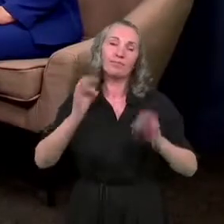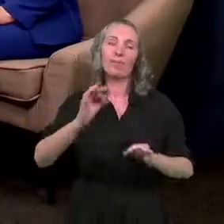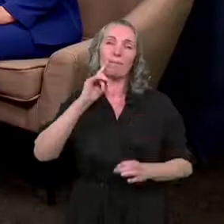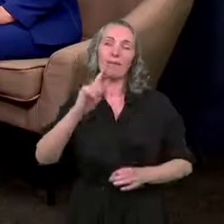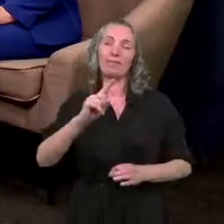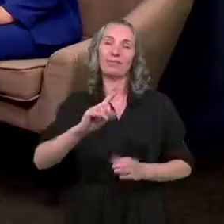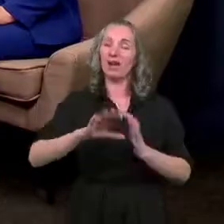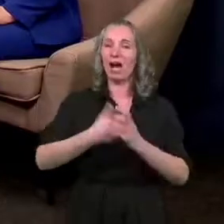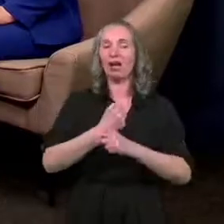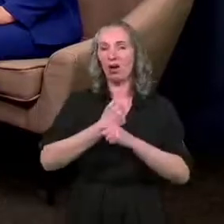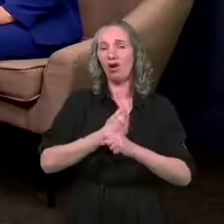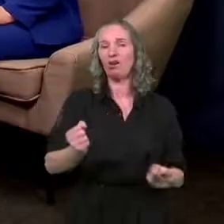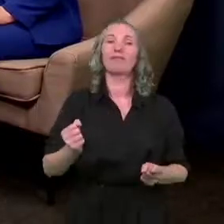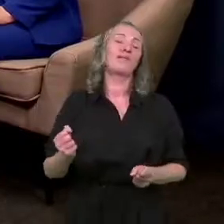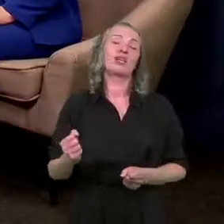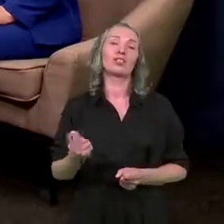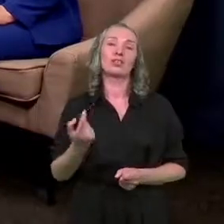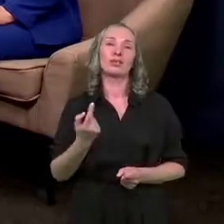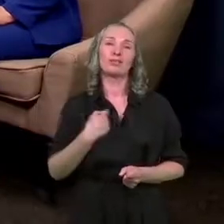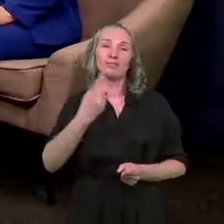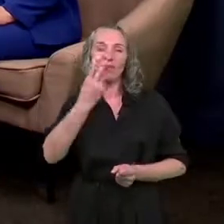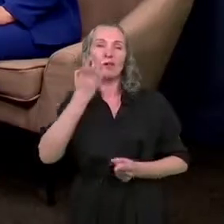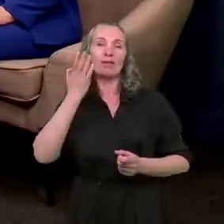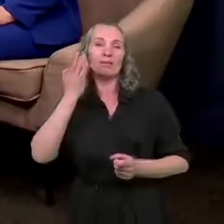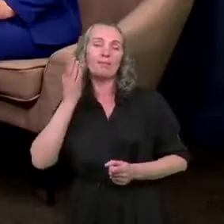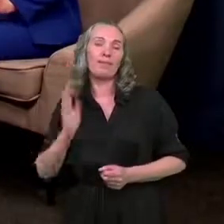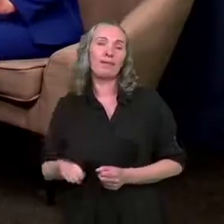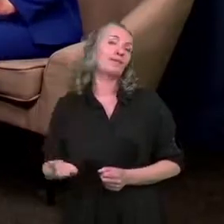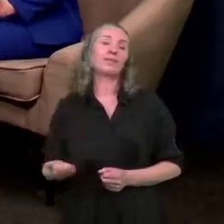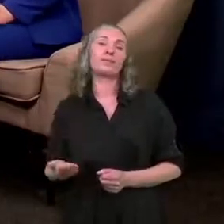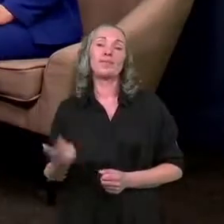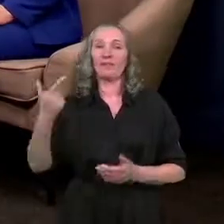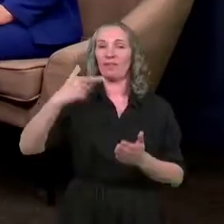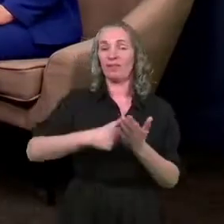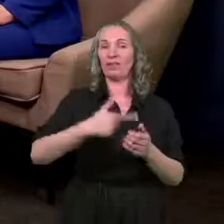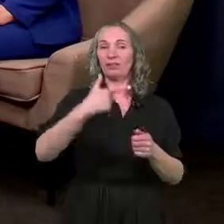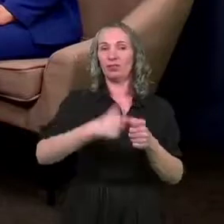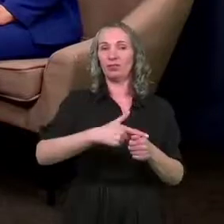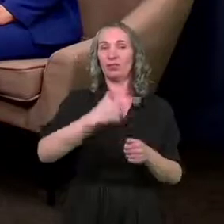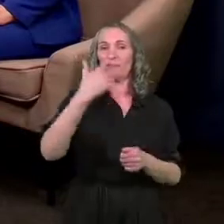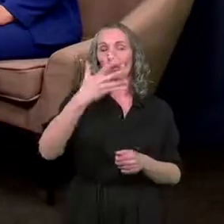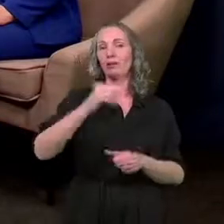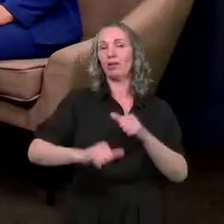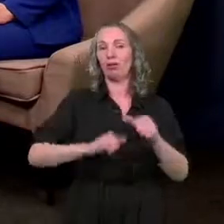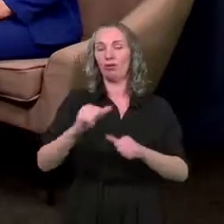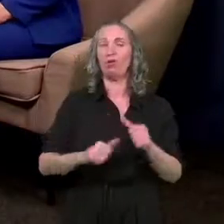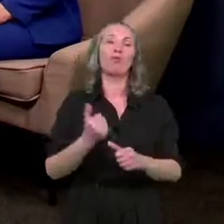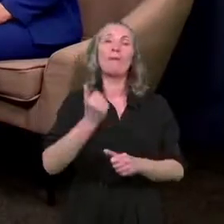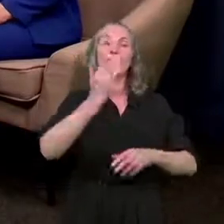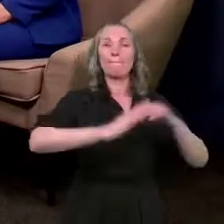bardzo odważnym. przewidujemy w tym okresie na 2025 roku